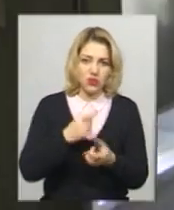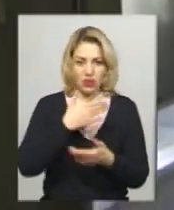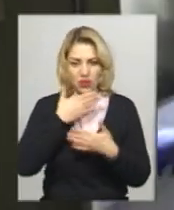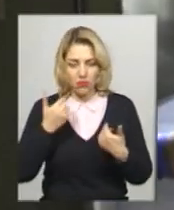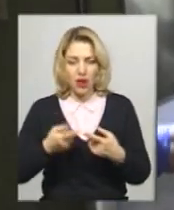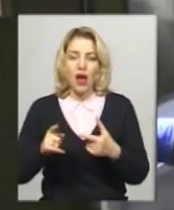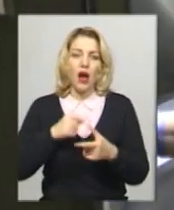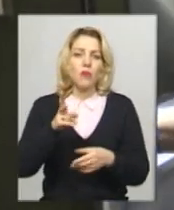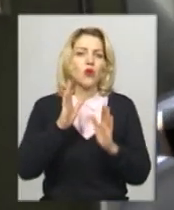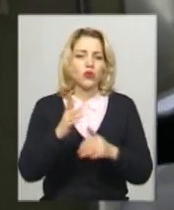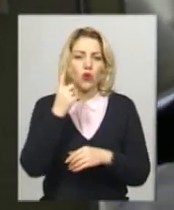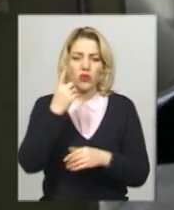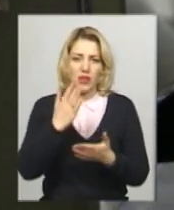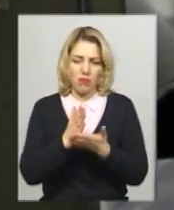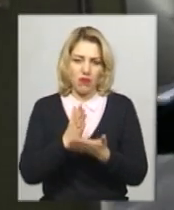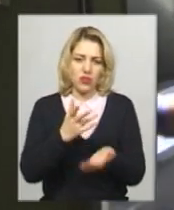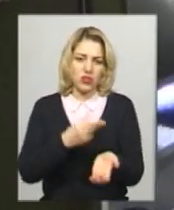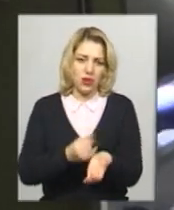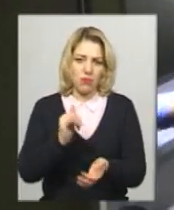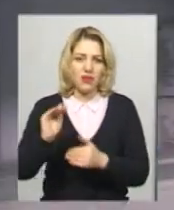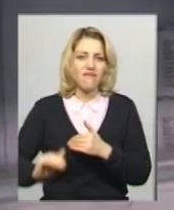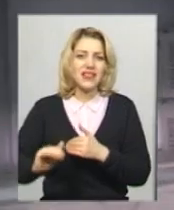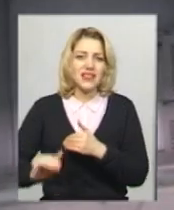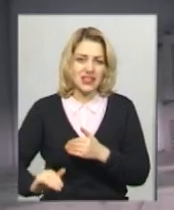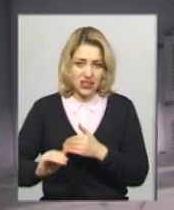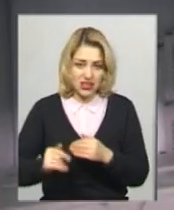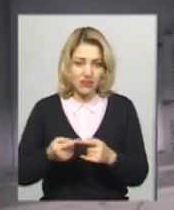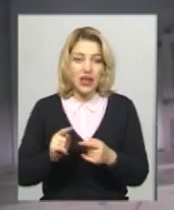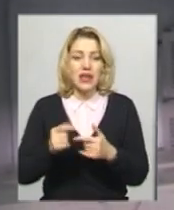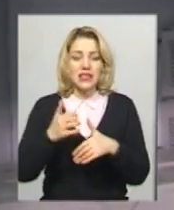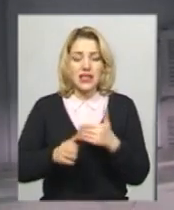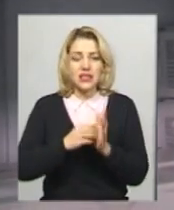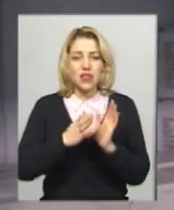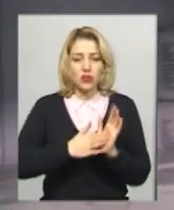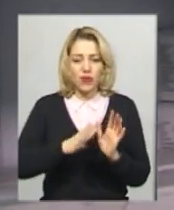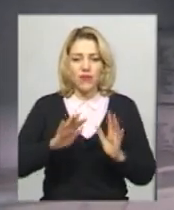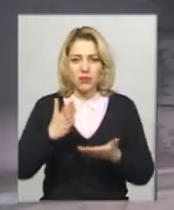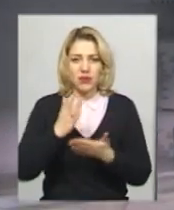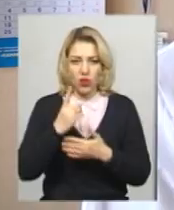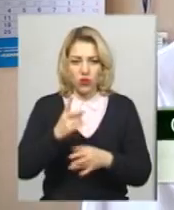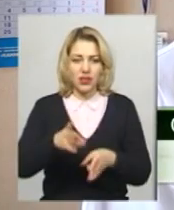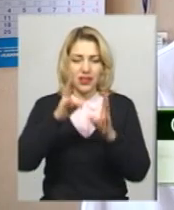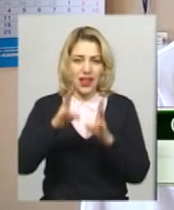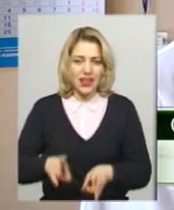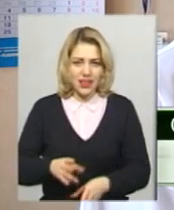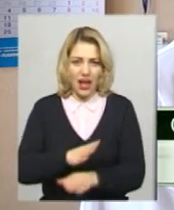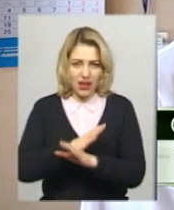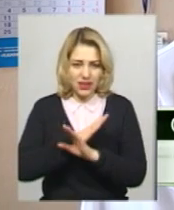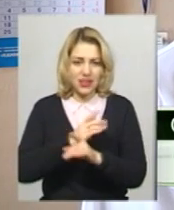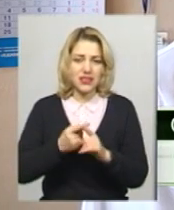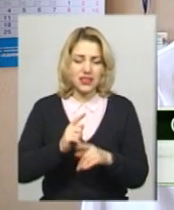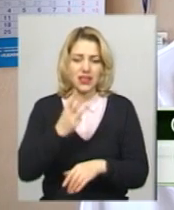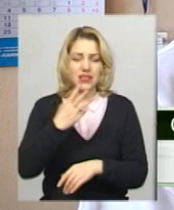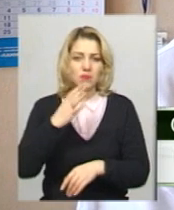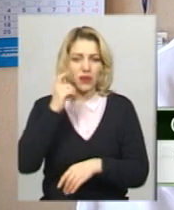мав лише одне щеплення у дитинстві, каже Оксана Піддубна. Серед зареєстрованих цього року випадків є один летальний. Це хворий 35